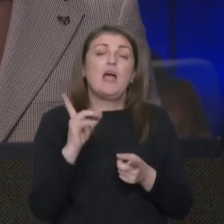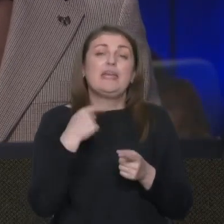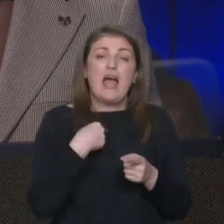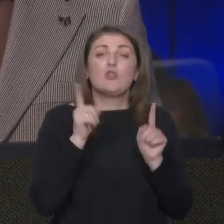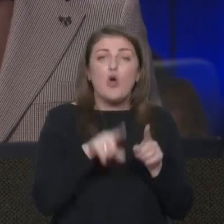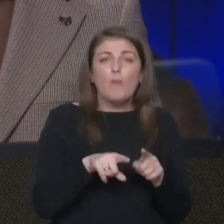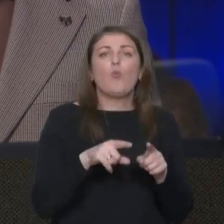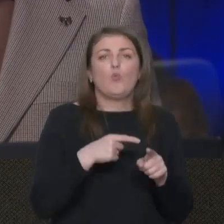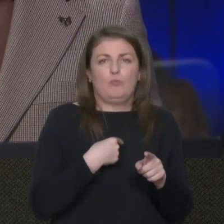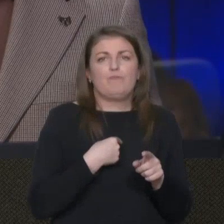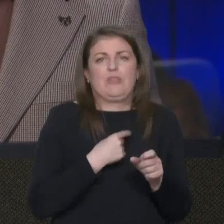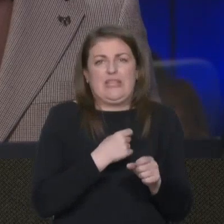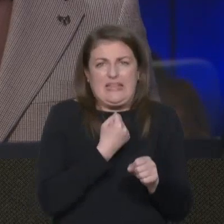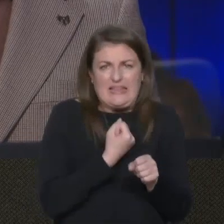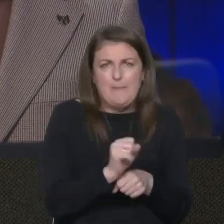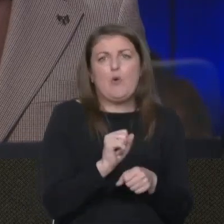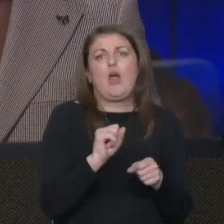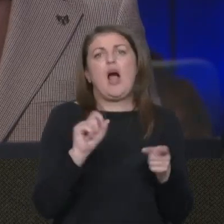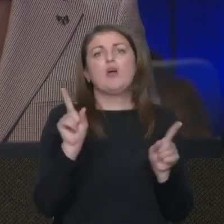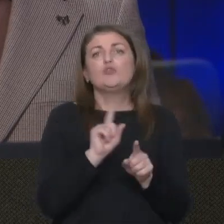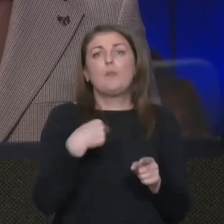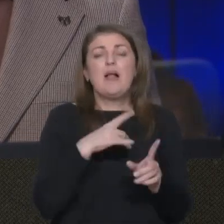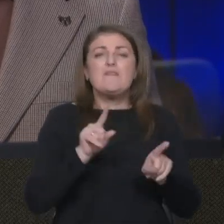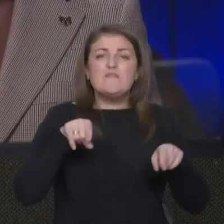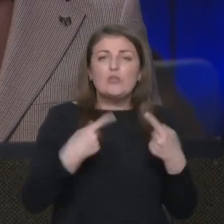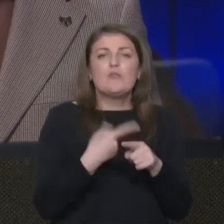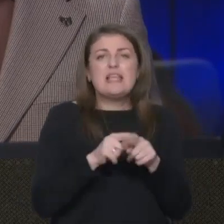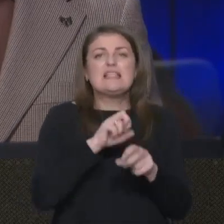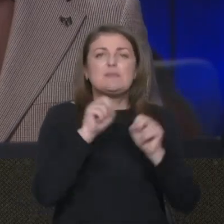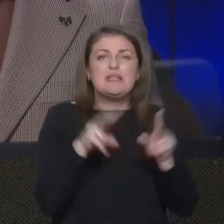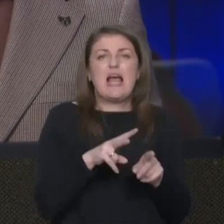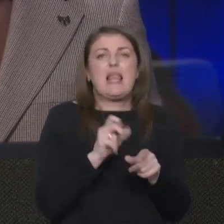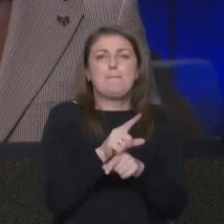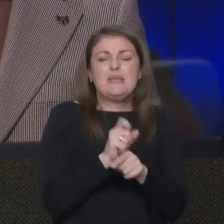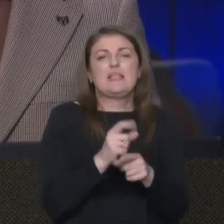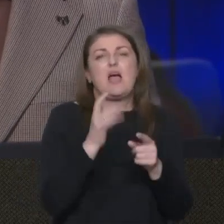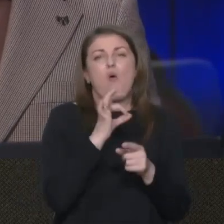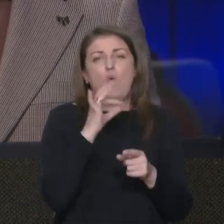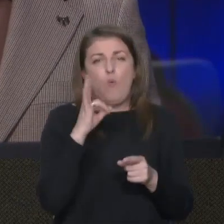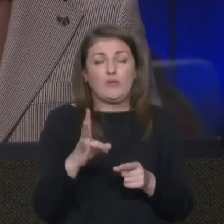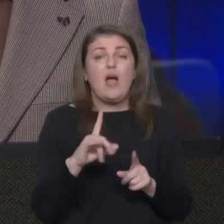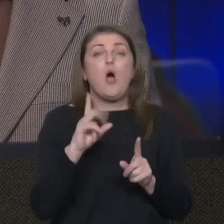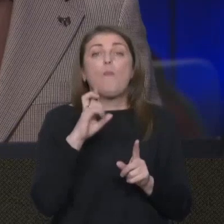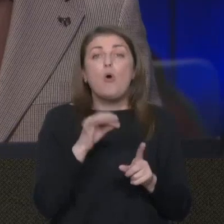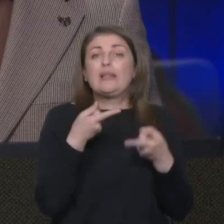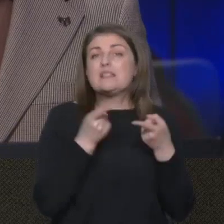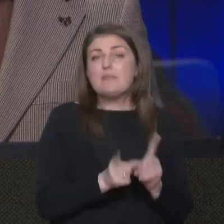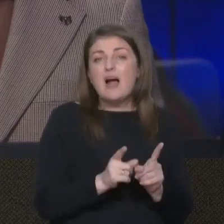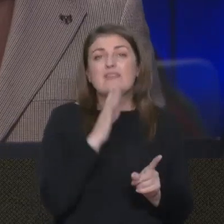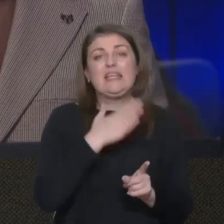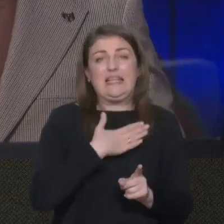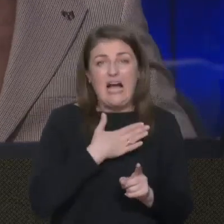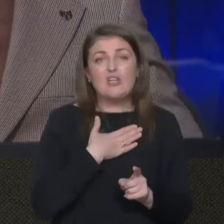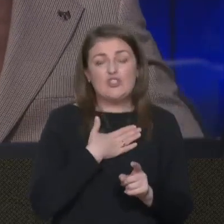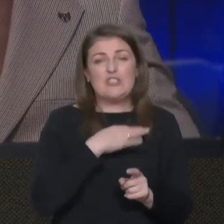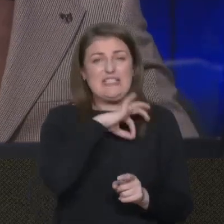і наполягаю, щоб була відновлена ця спеціальна місія ООН. Бо насправді наші